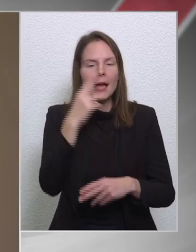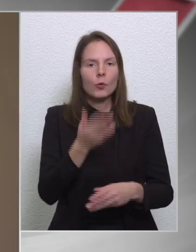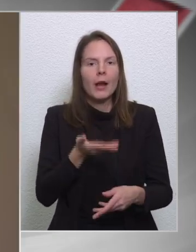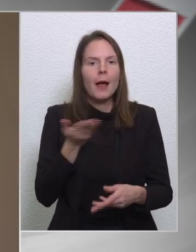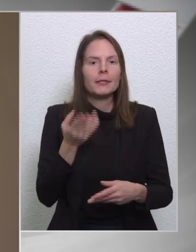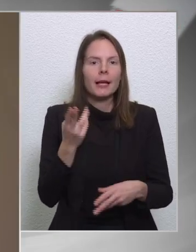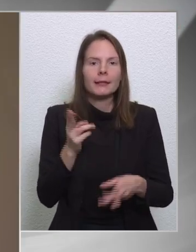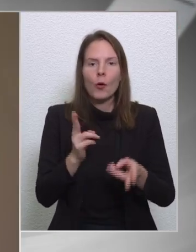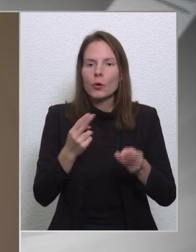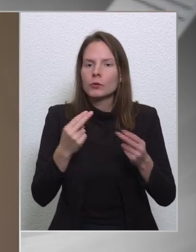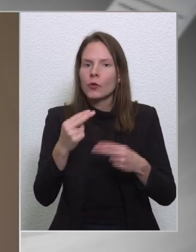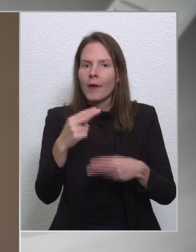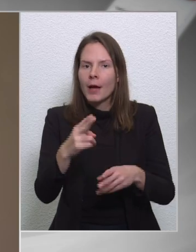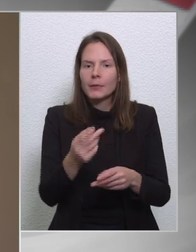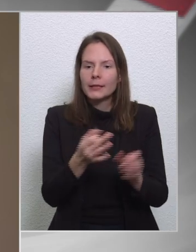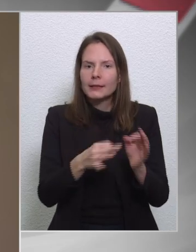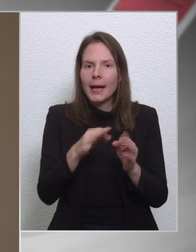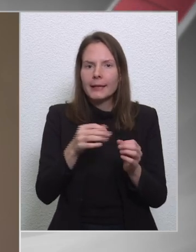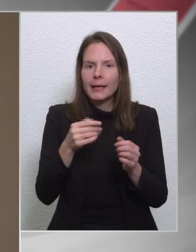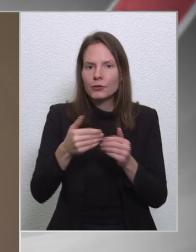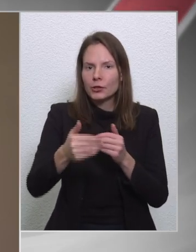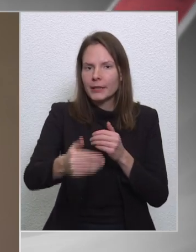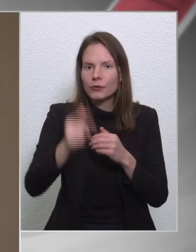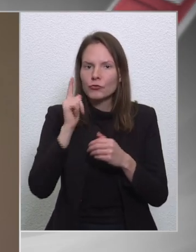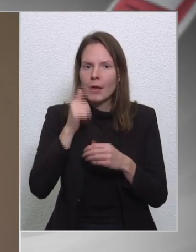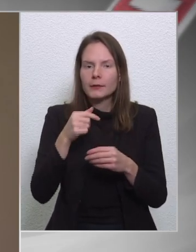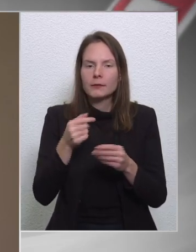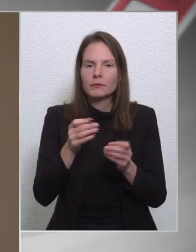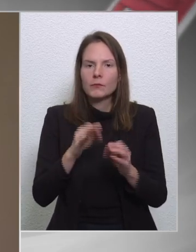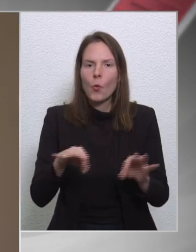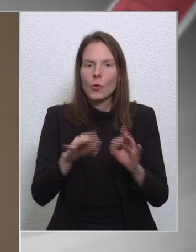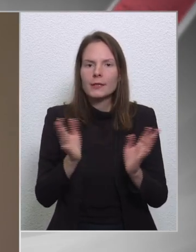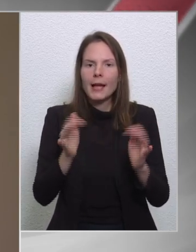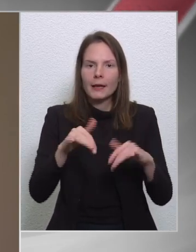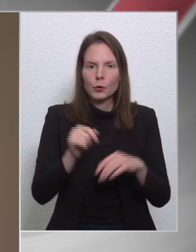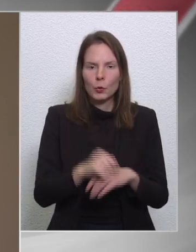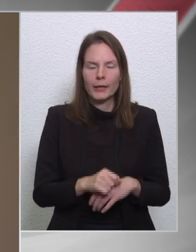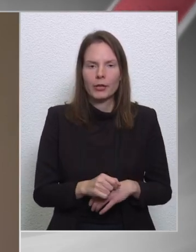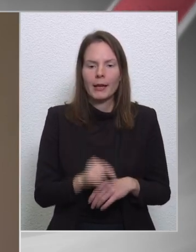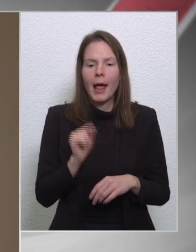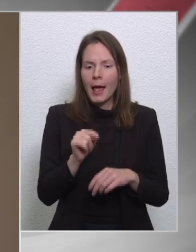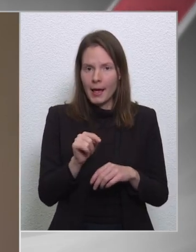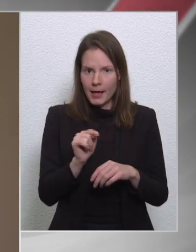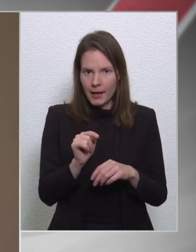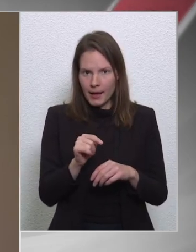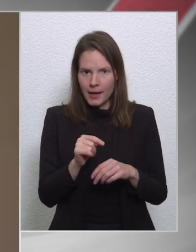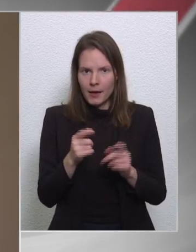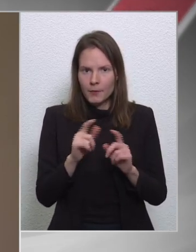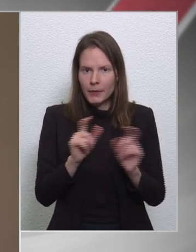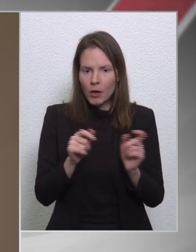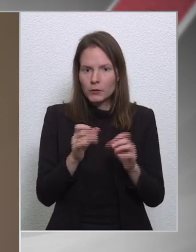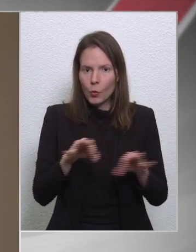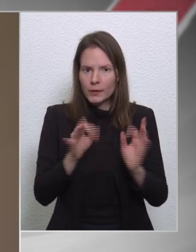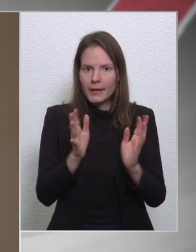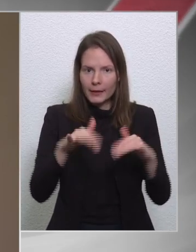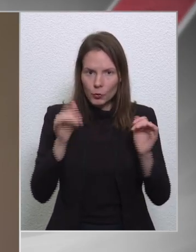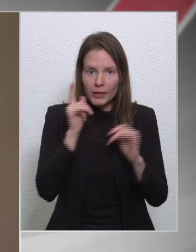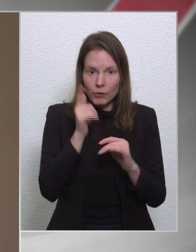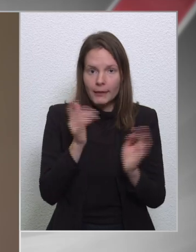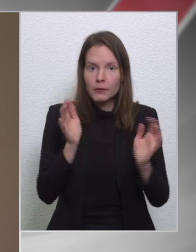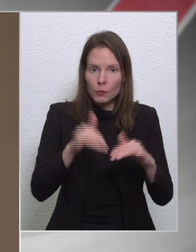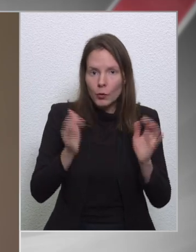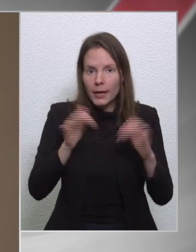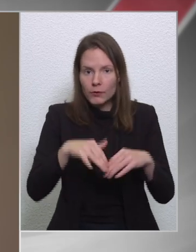további teljesítések várnak az országgyűlésre, és ennek fényében az országgyűlés várhatóan fogja ülésezni januárban,